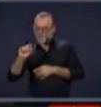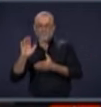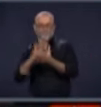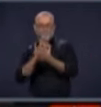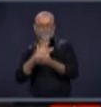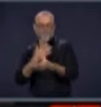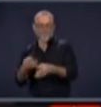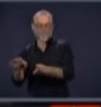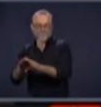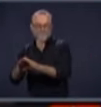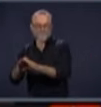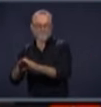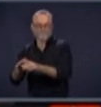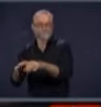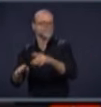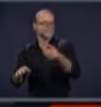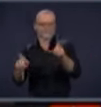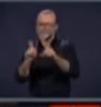le 20 juin,